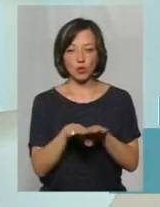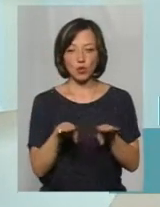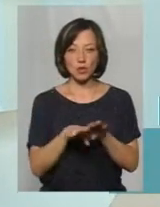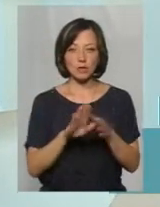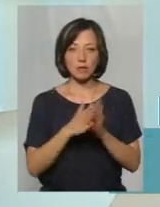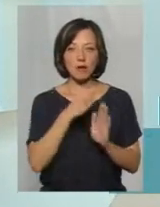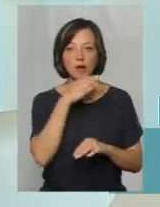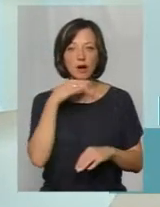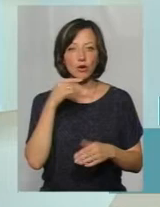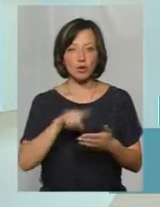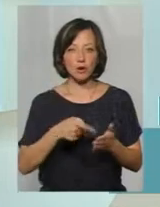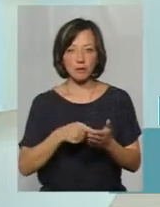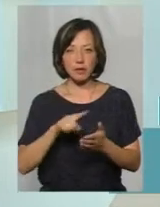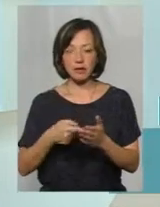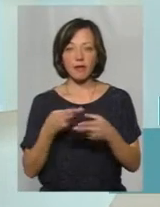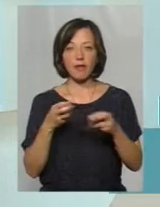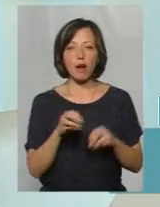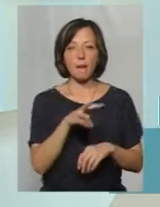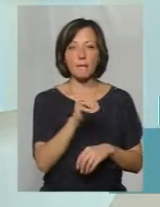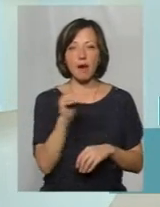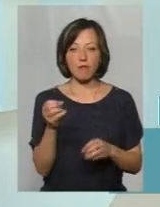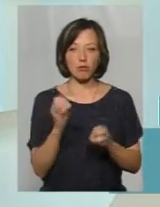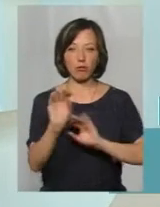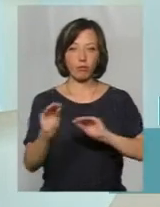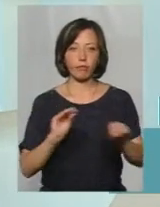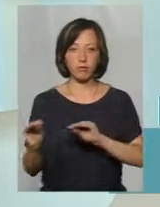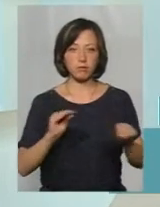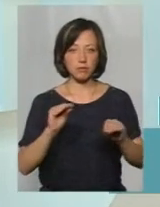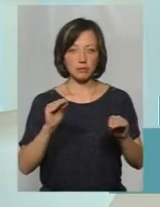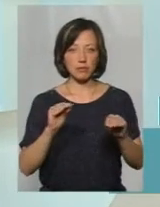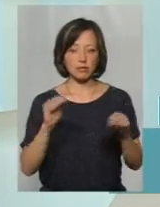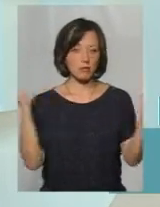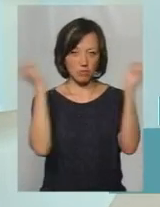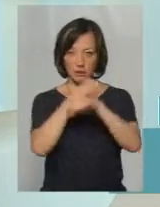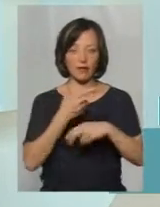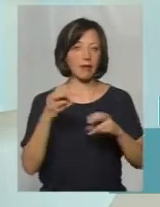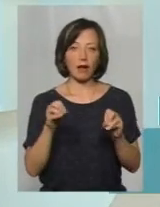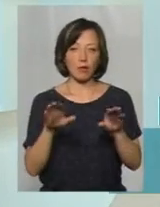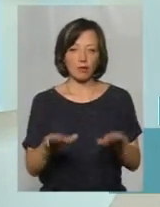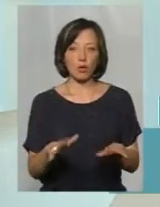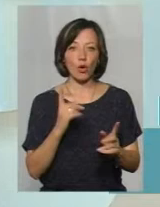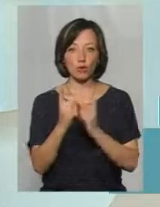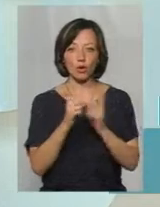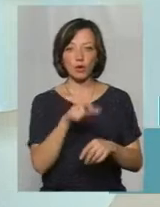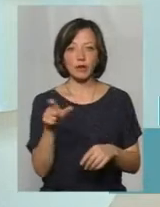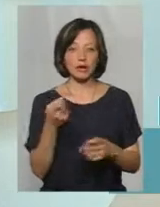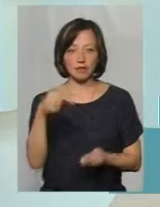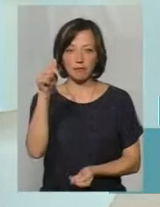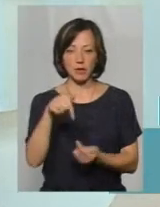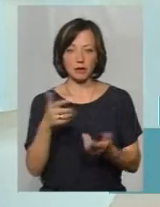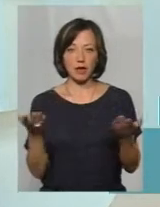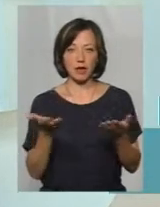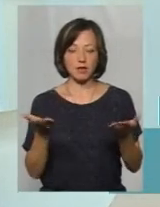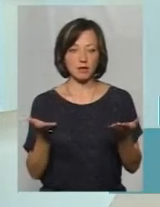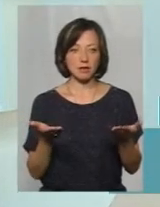ситуацію багатьох міст, де мафи просто наставлені, де йде поток людей, і це не завжди вписується в